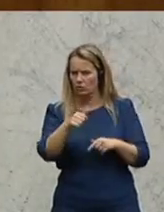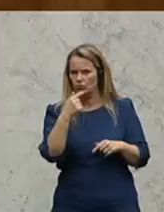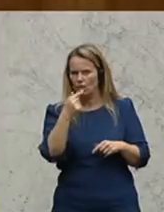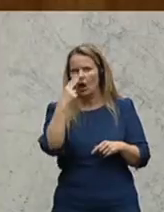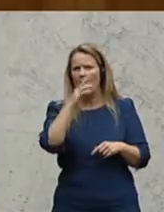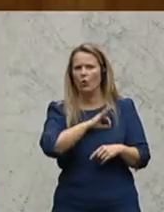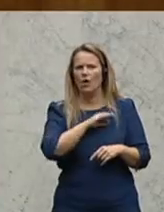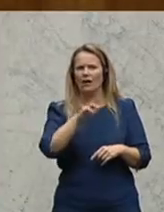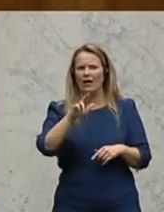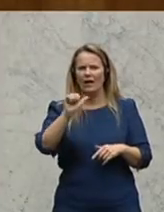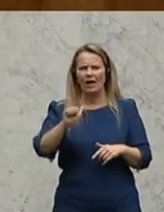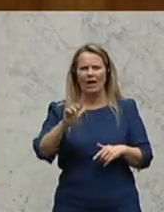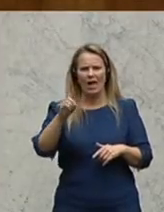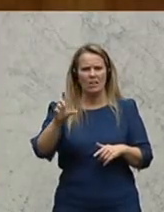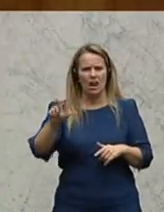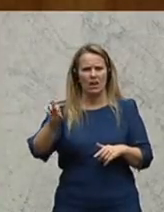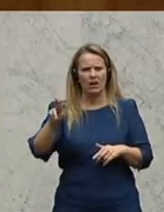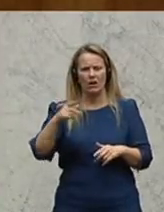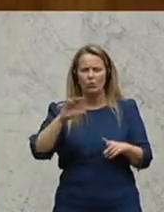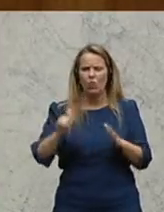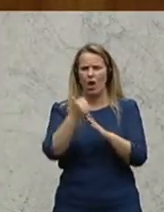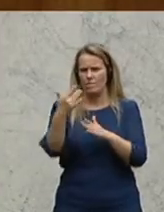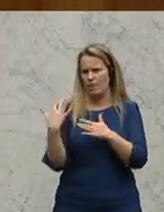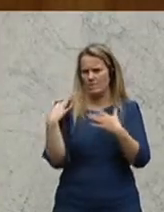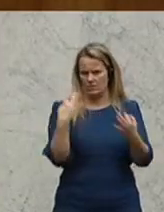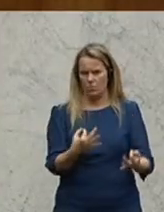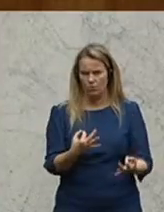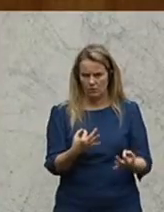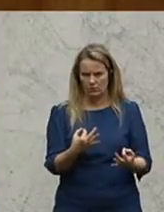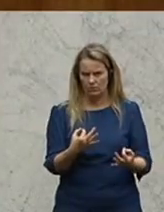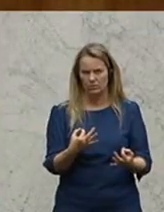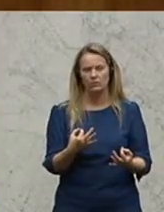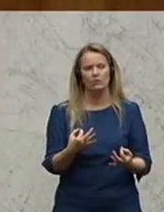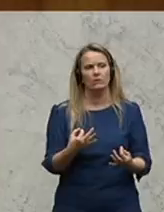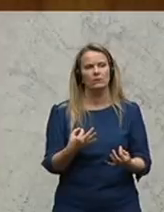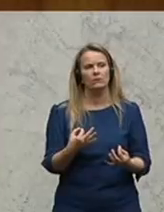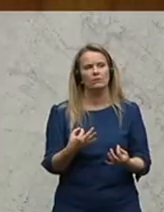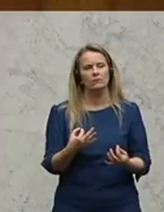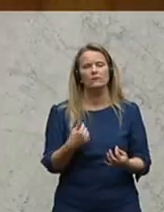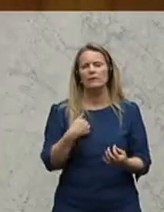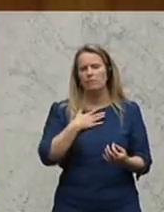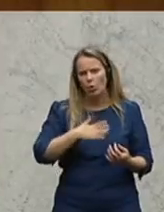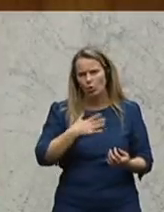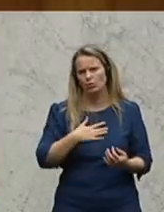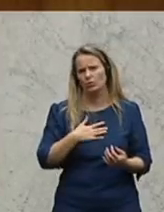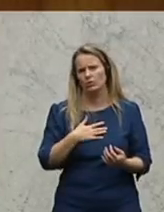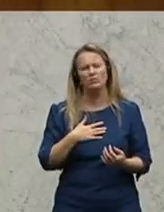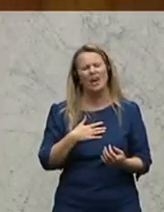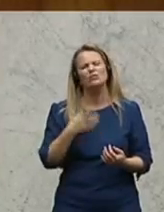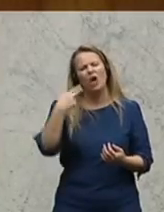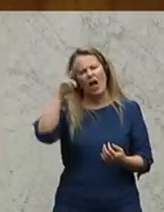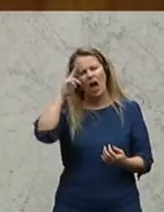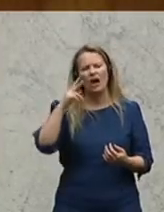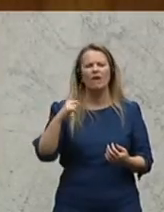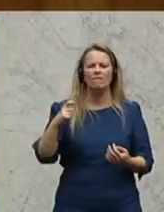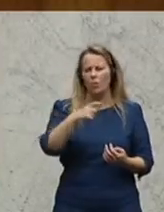auf den Kollegen Redler nochmal replizieren. Und möchte, und ich finde es besonders, also beim Herrn